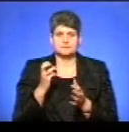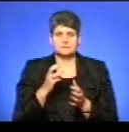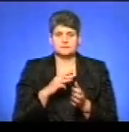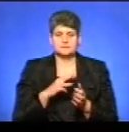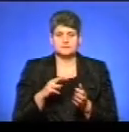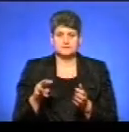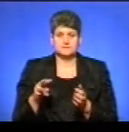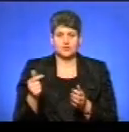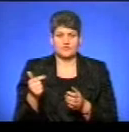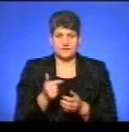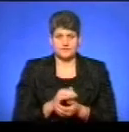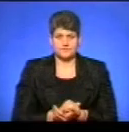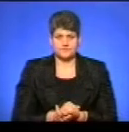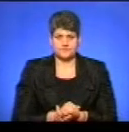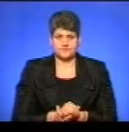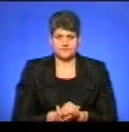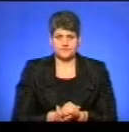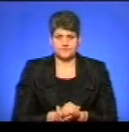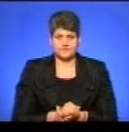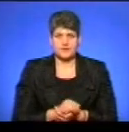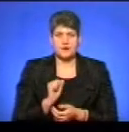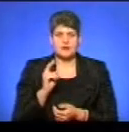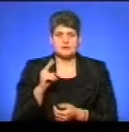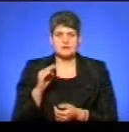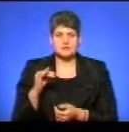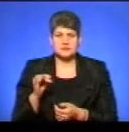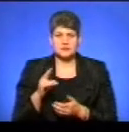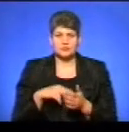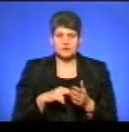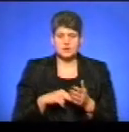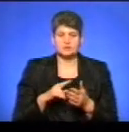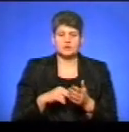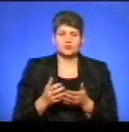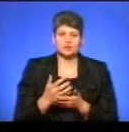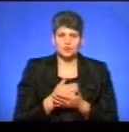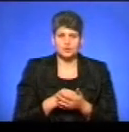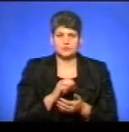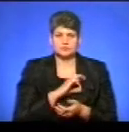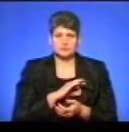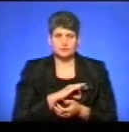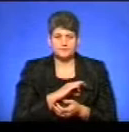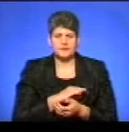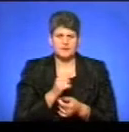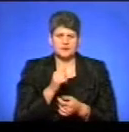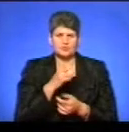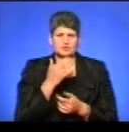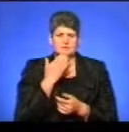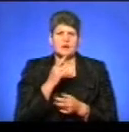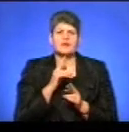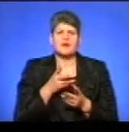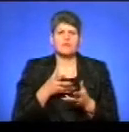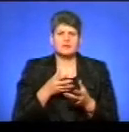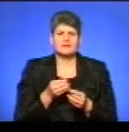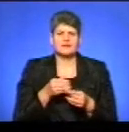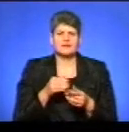гривень. Ви почули акцизний податок і податок з доходів фізичних осіб. І не можу не запитати, як вплинула